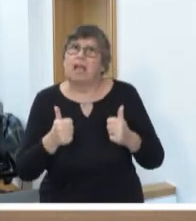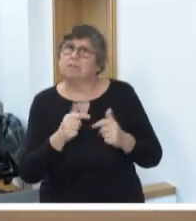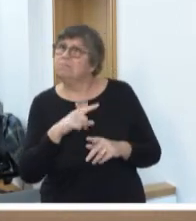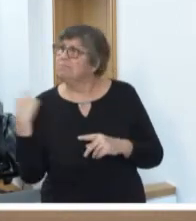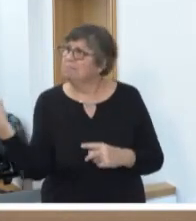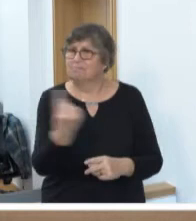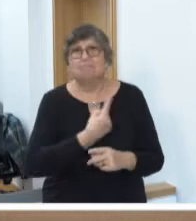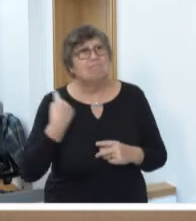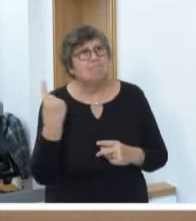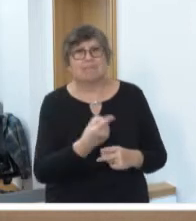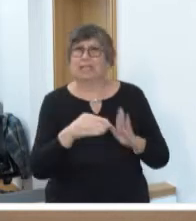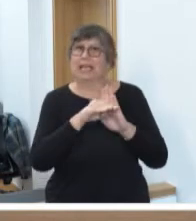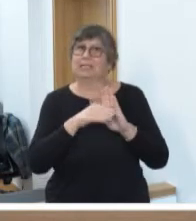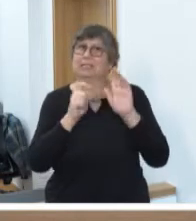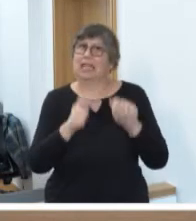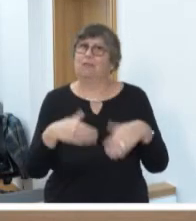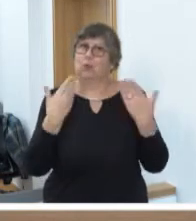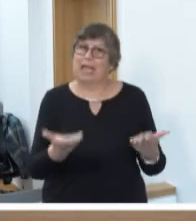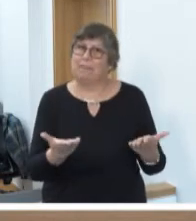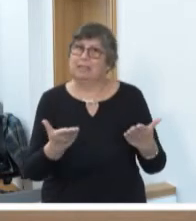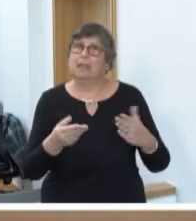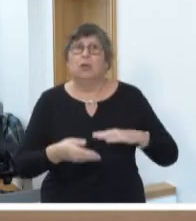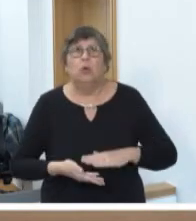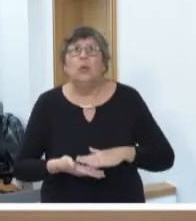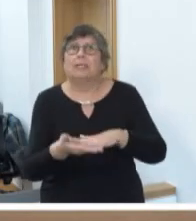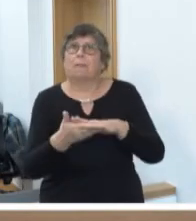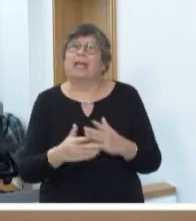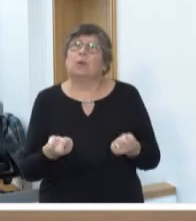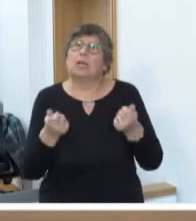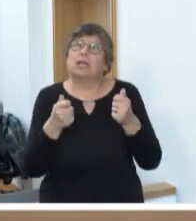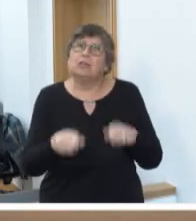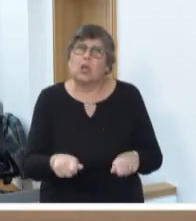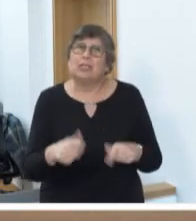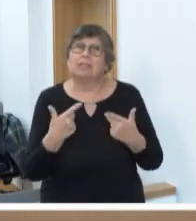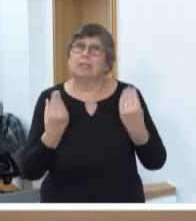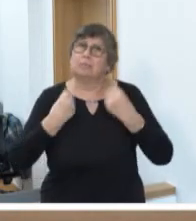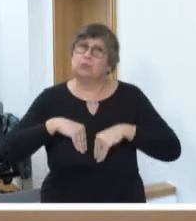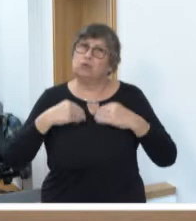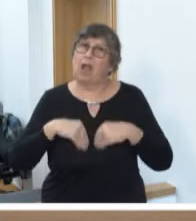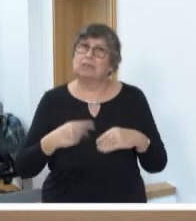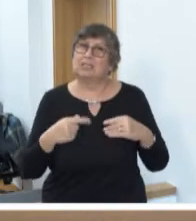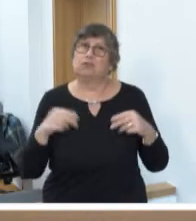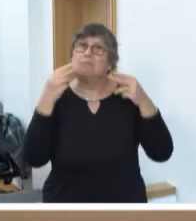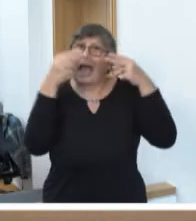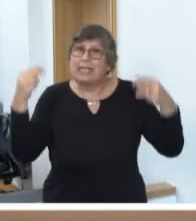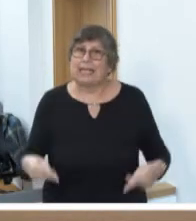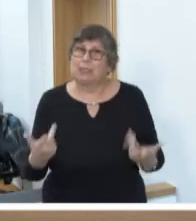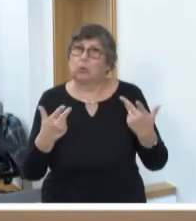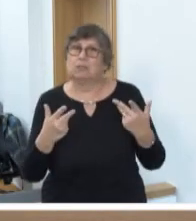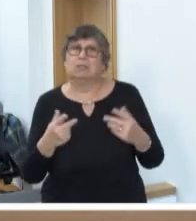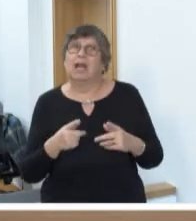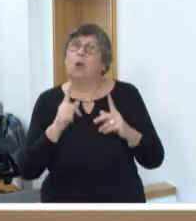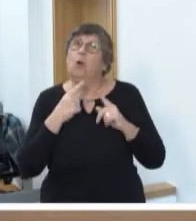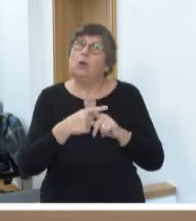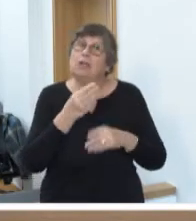herum hier vorzulegen. Die Unterbringung in einer geschlossenen psychiatrischen Einrichtung und die Behandlung gegen den Willen